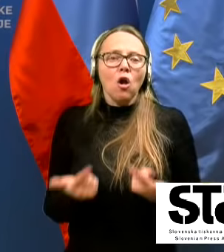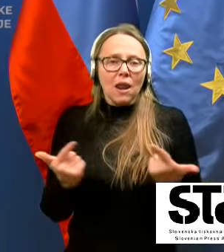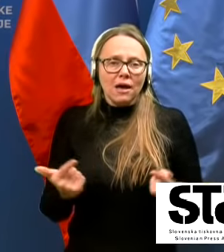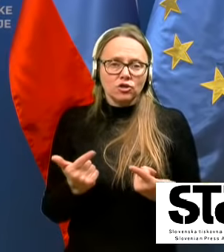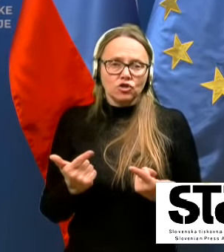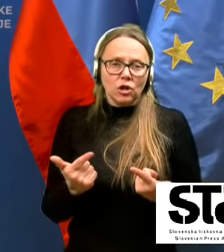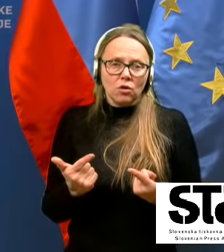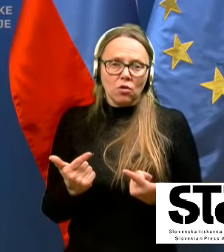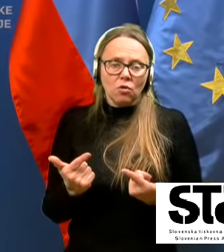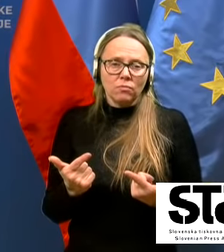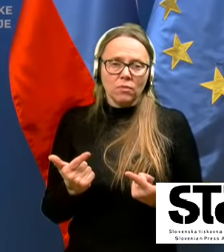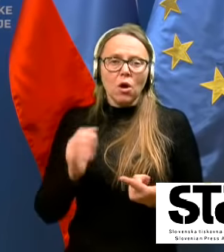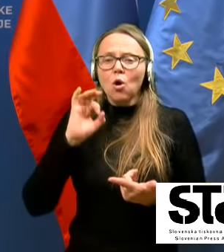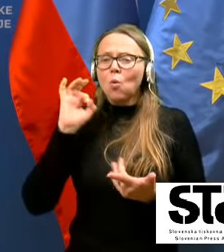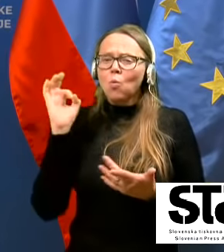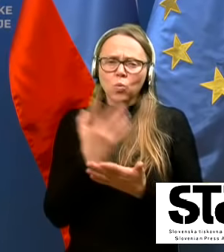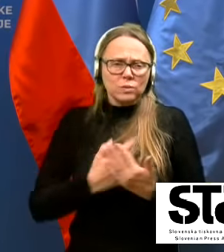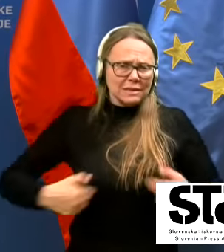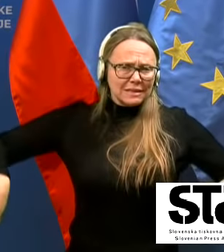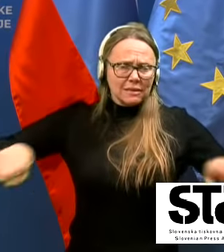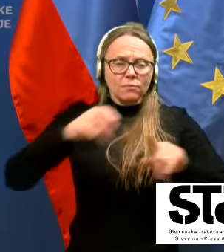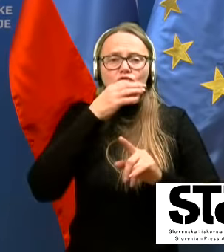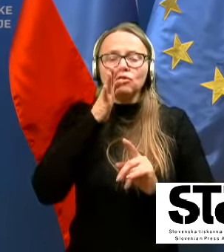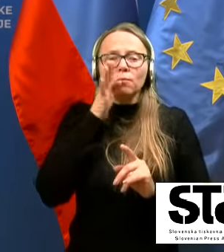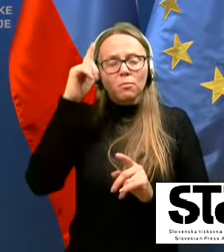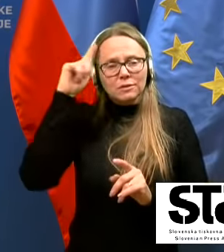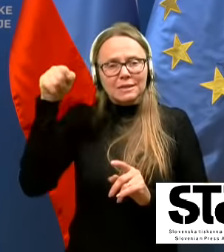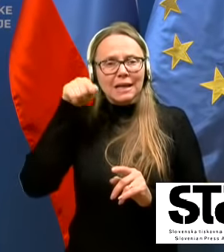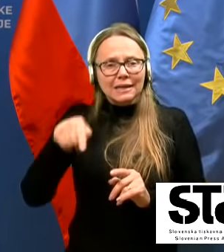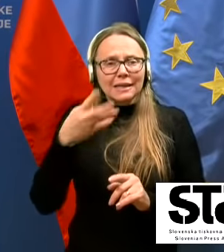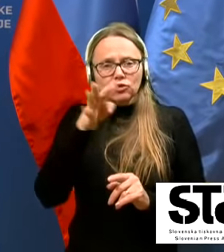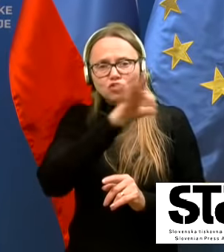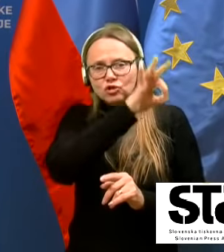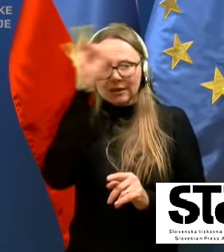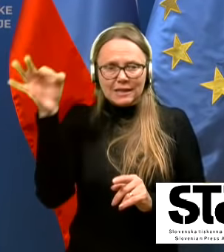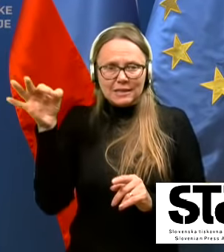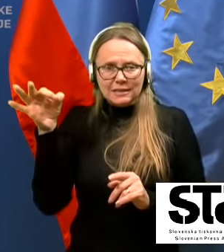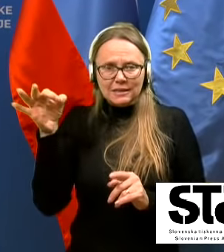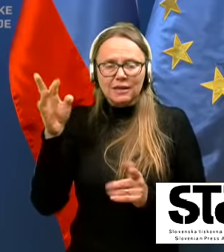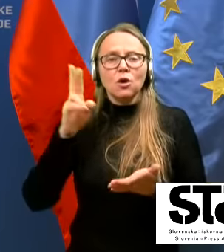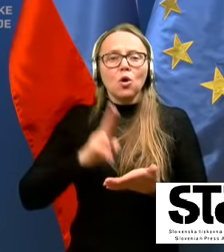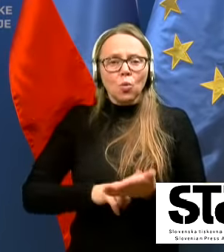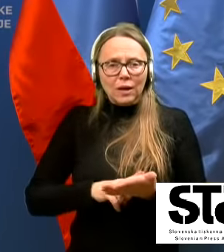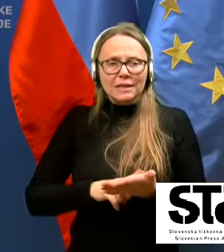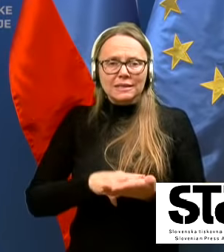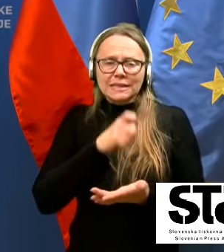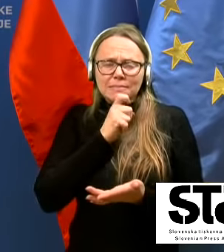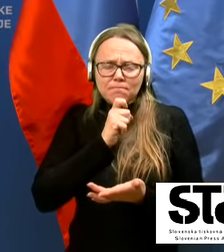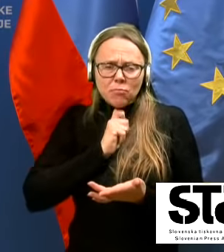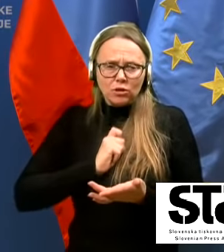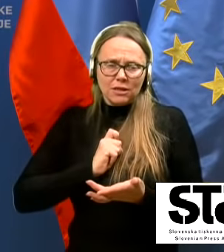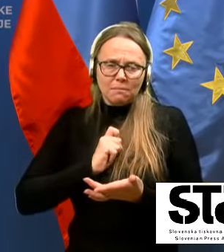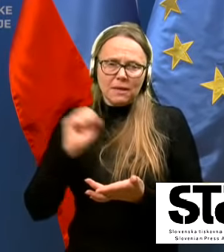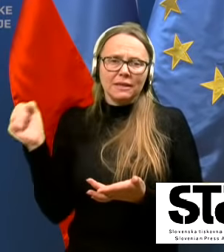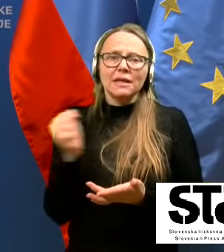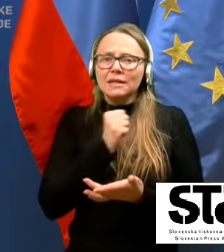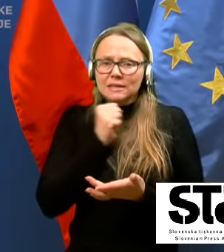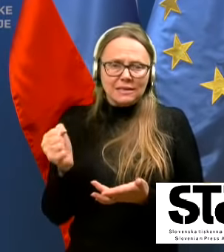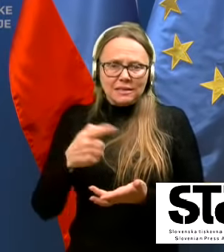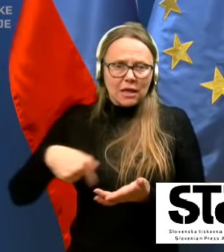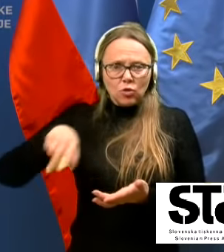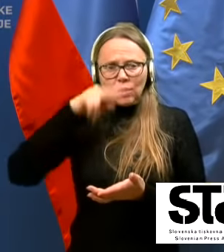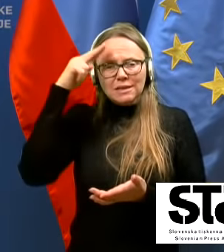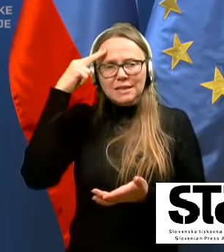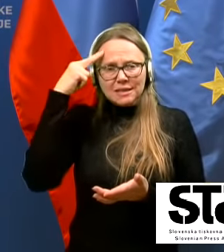vsem, če bomo znali teh 14 dni v resnici potrpet, zato, ker se zavedamo,